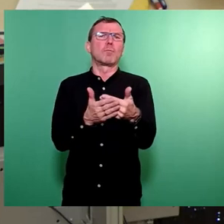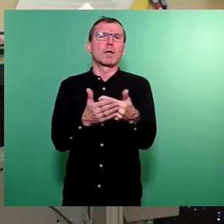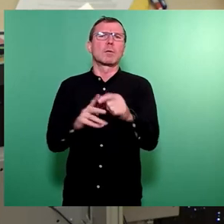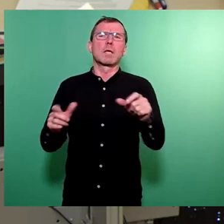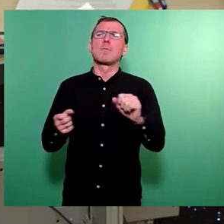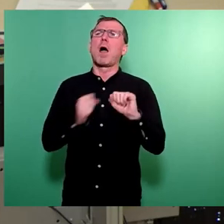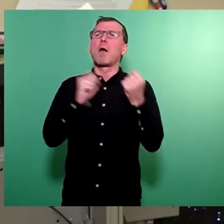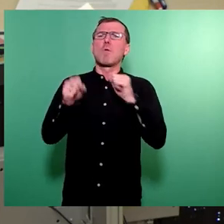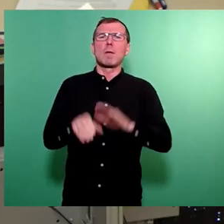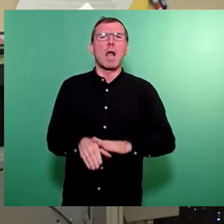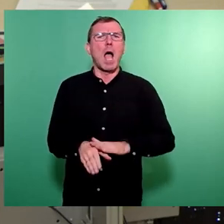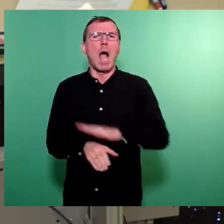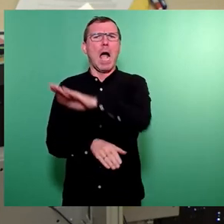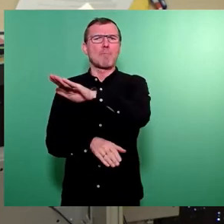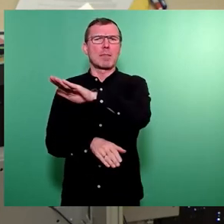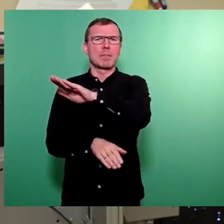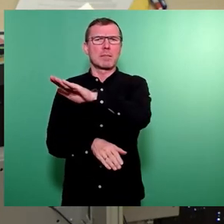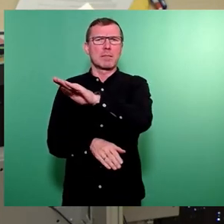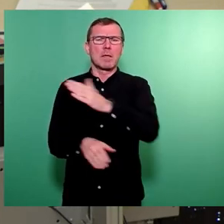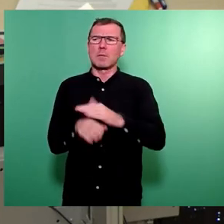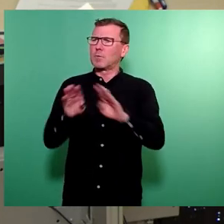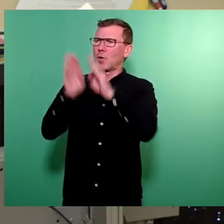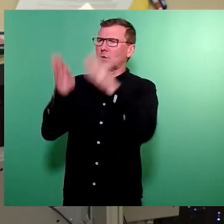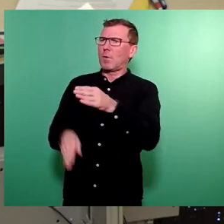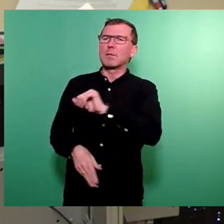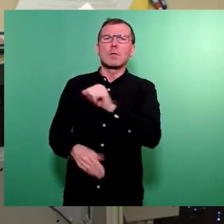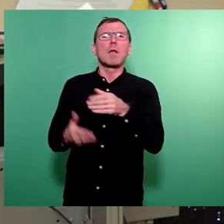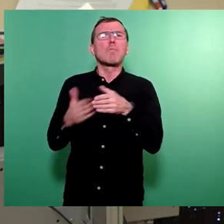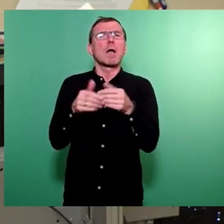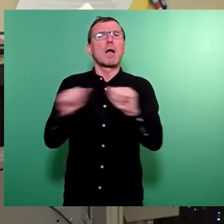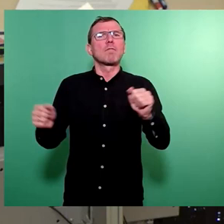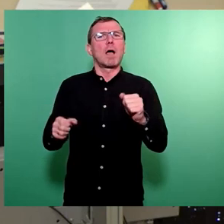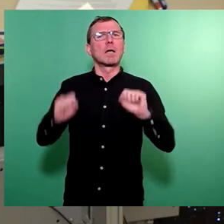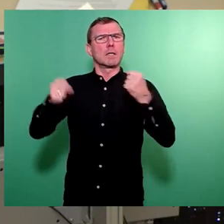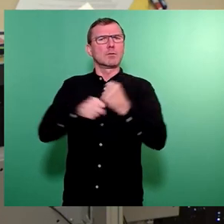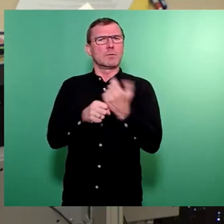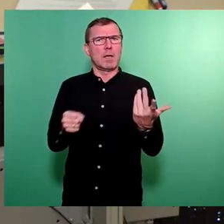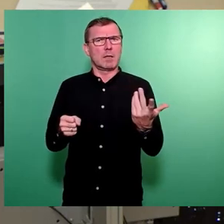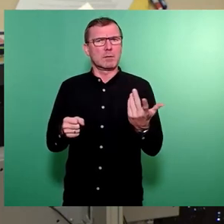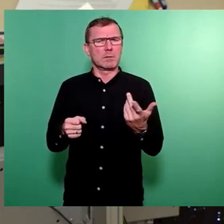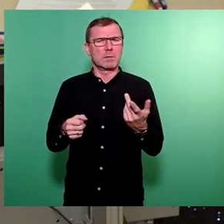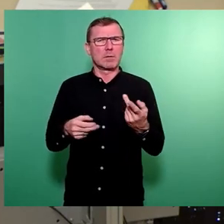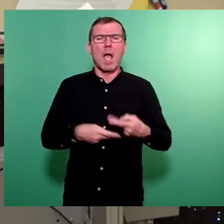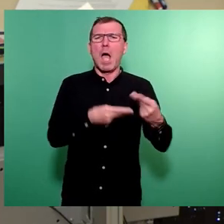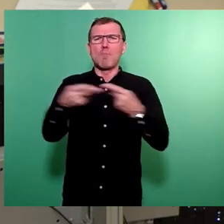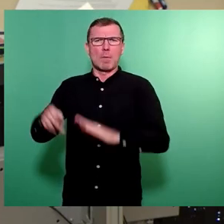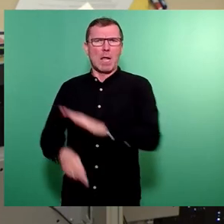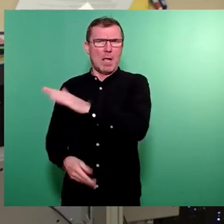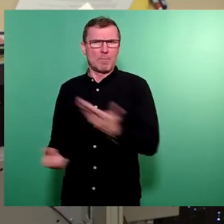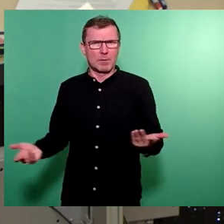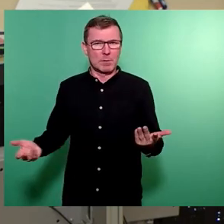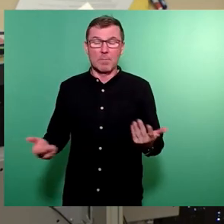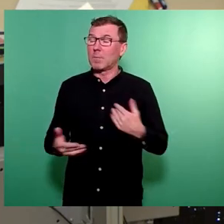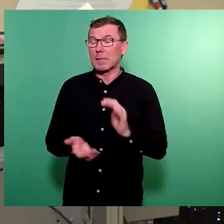Rampen, um Gebäude auch jetzt schon schneller barrierefrei zu machen. Wir haben sehr darum gekämpft, dass die